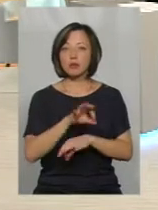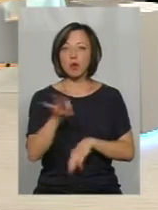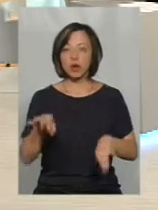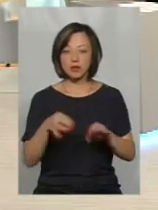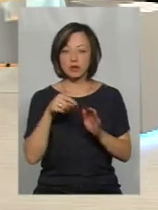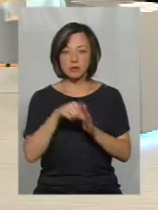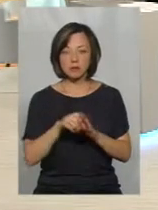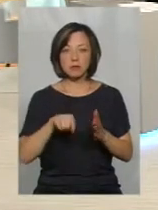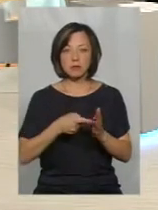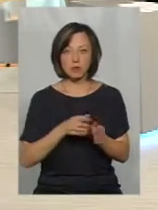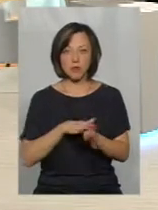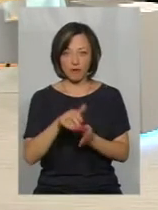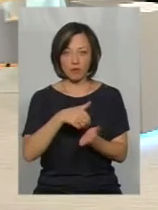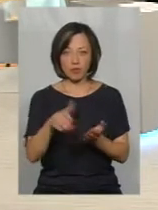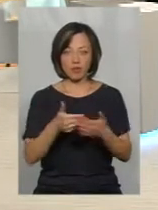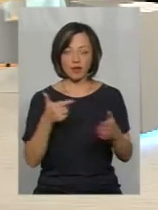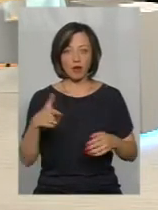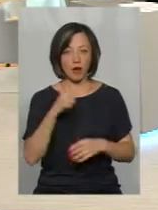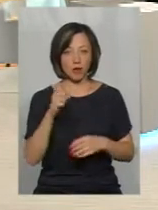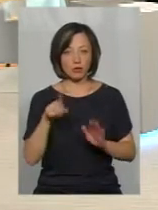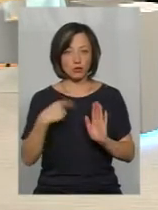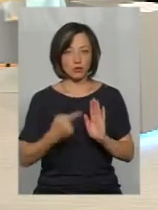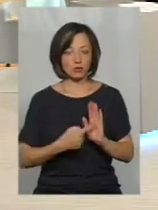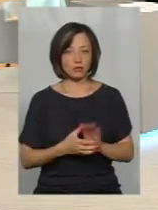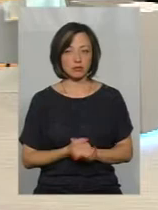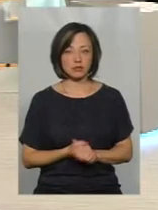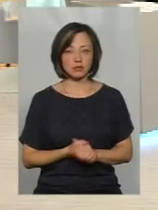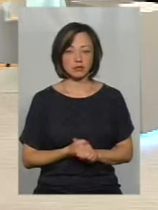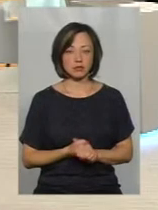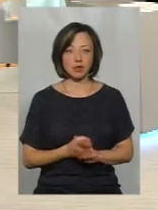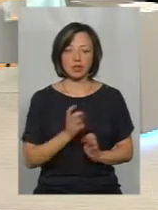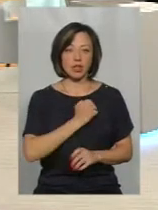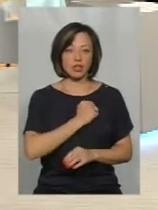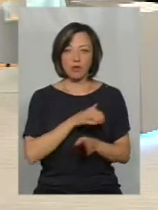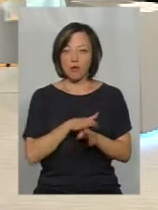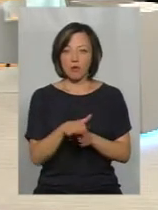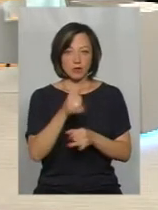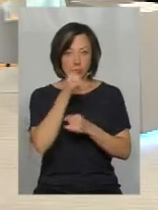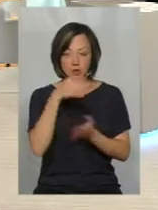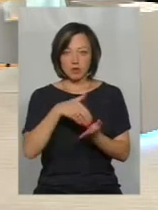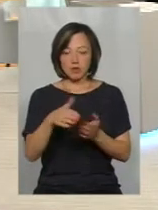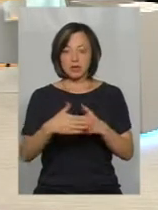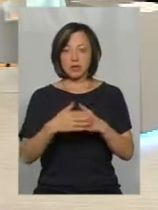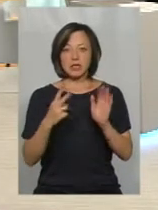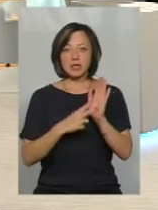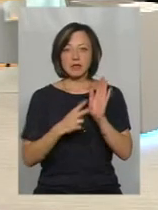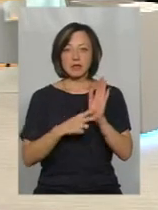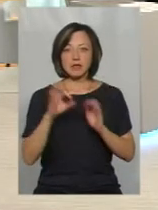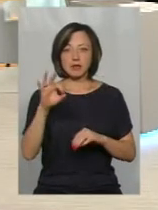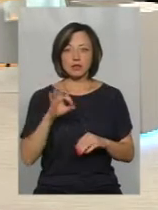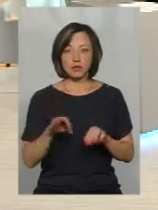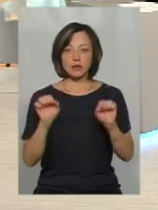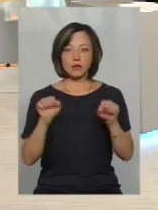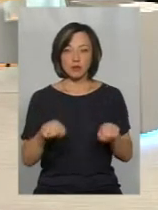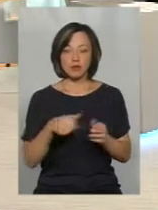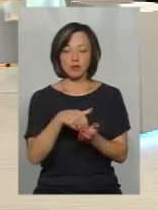те, що місто збирається повністю відмовитись від блакитного палива загалом? На жаль, повністю ні. Біля 70% ми зможемо